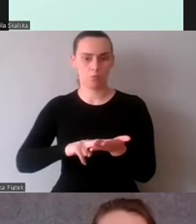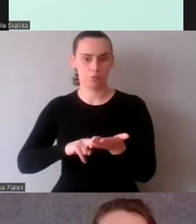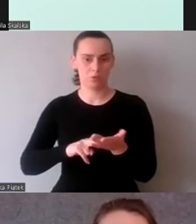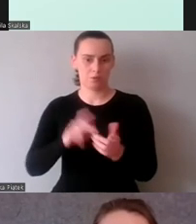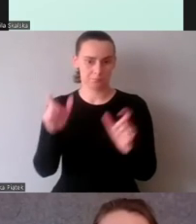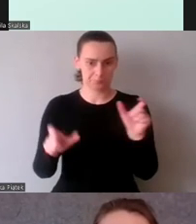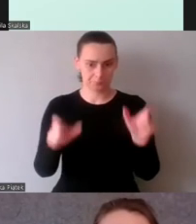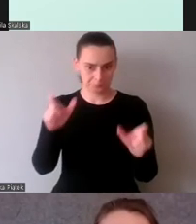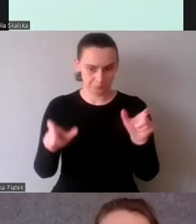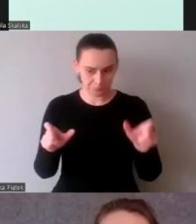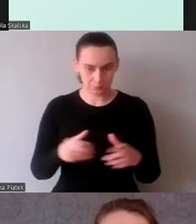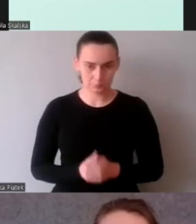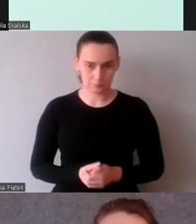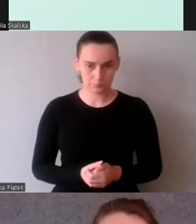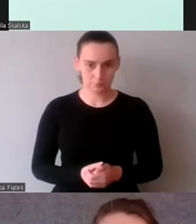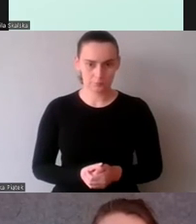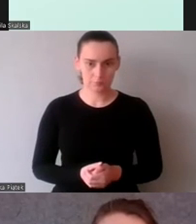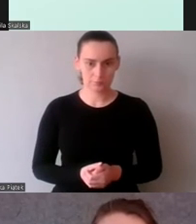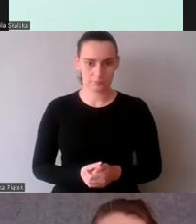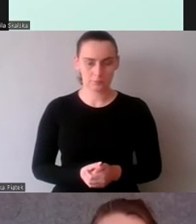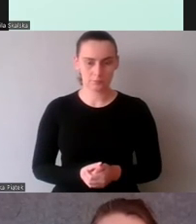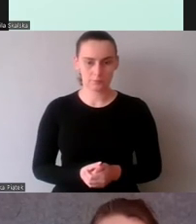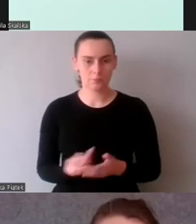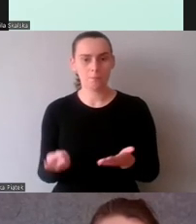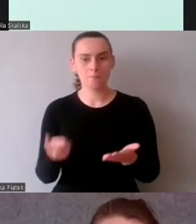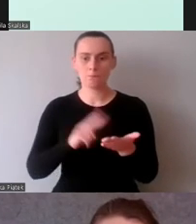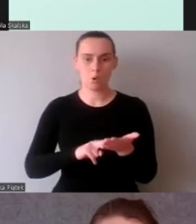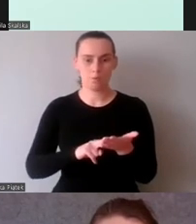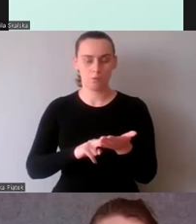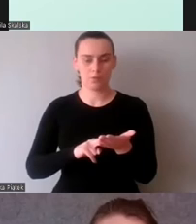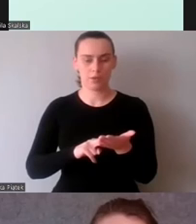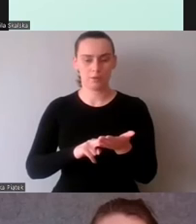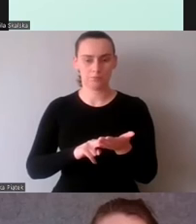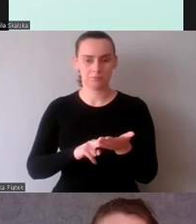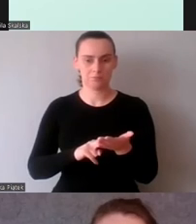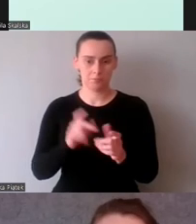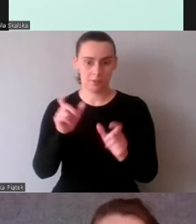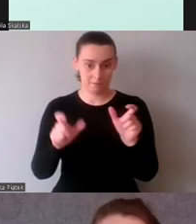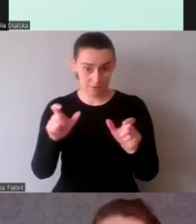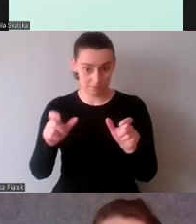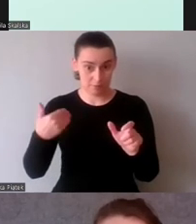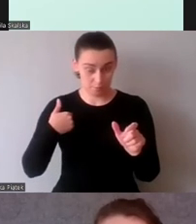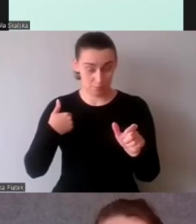I podwójne sekwencje miały tę samą długość.